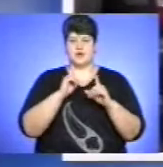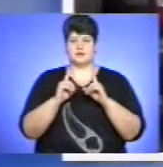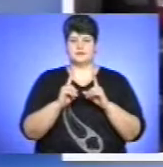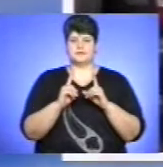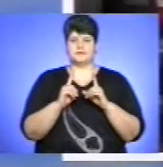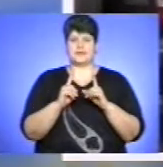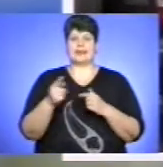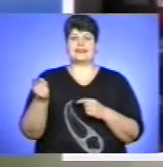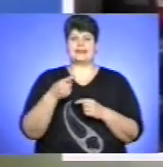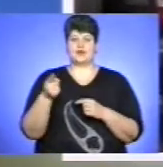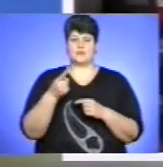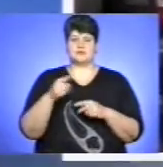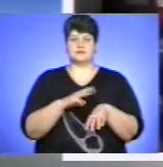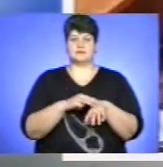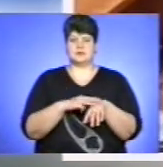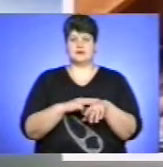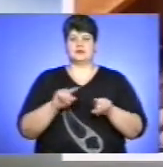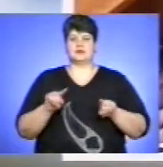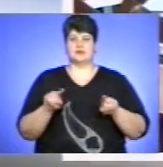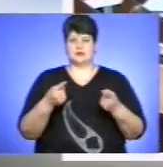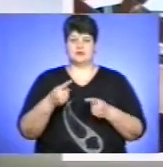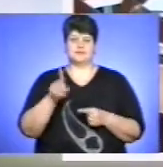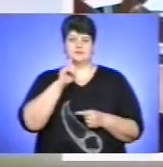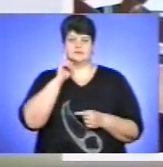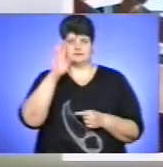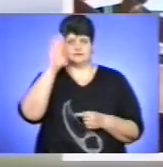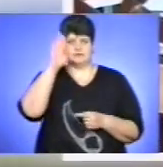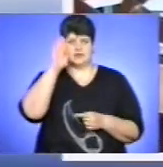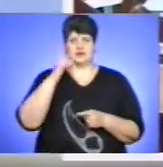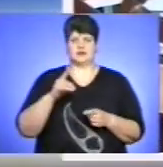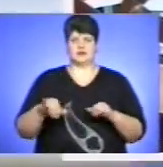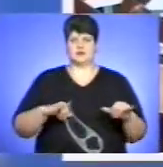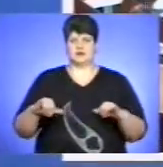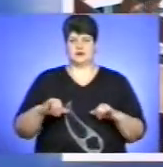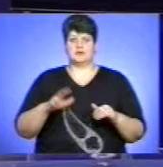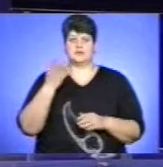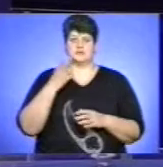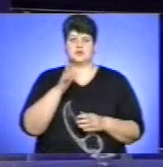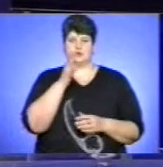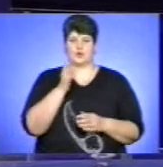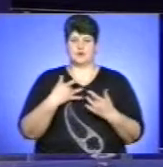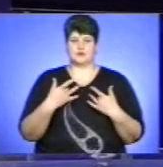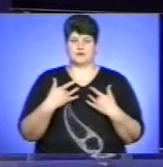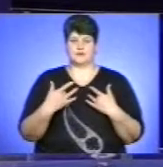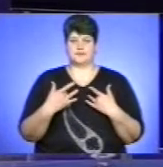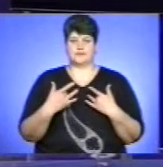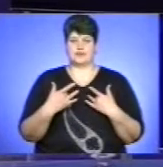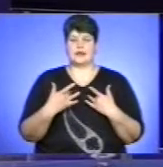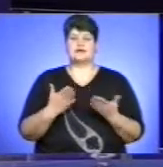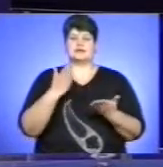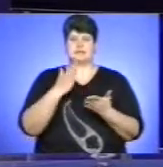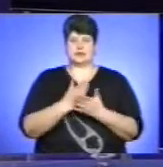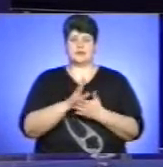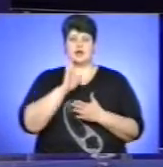Тернопільські правоохоронці затримали молодиків, які хуліганили під час концерту. Станом на ранок